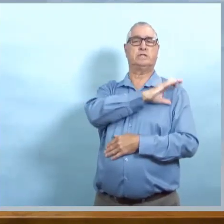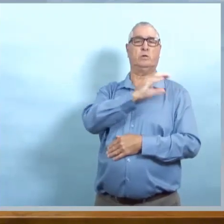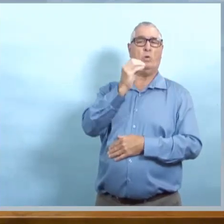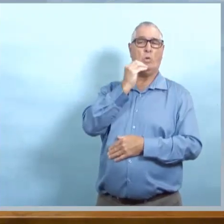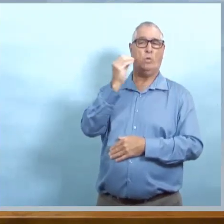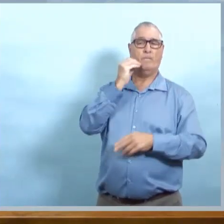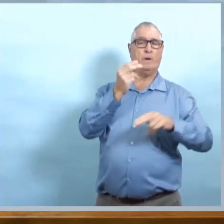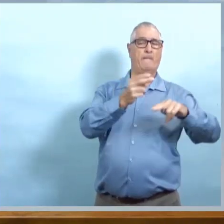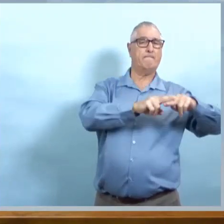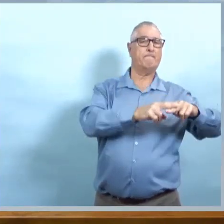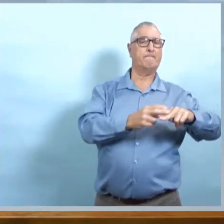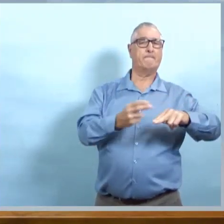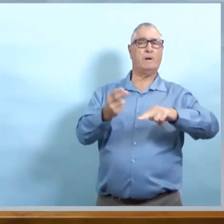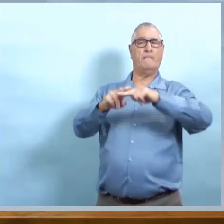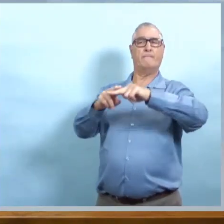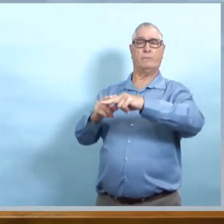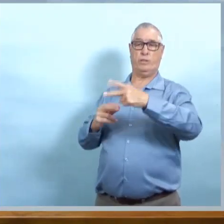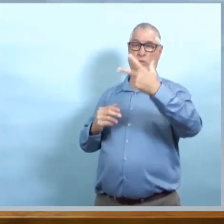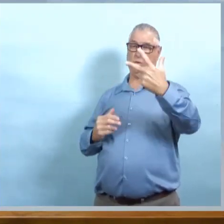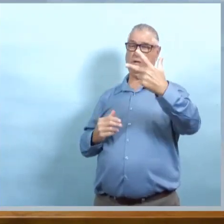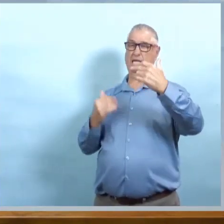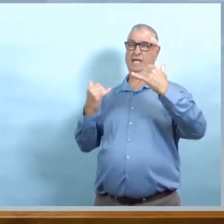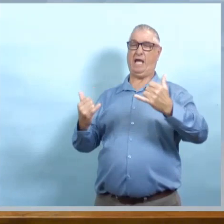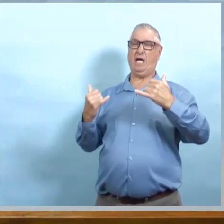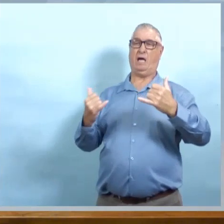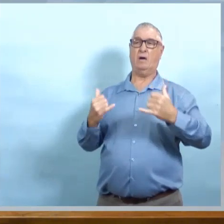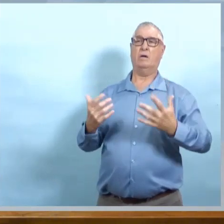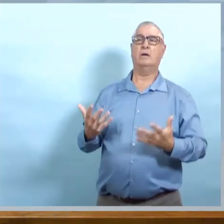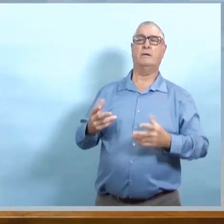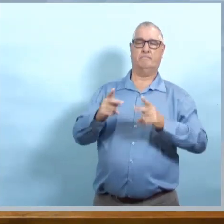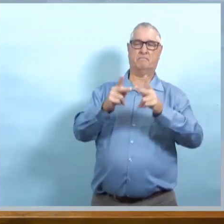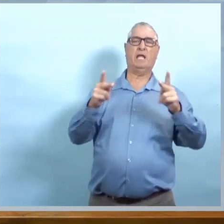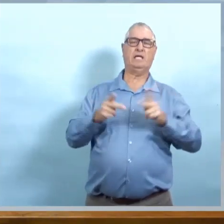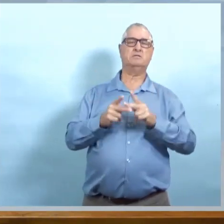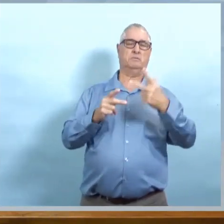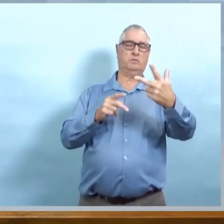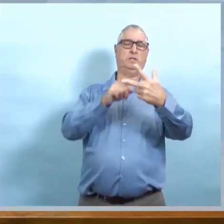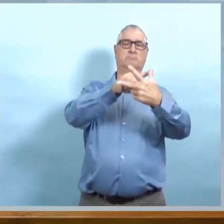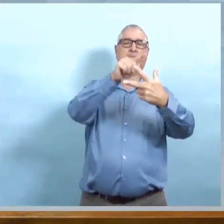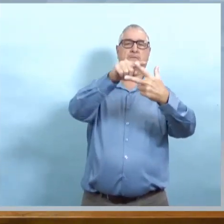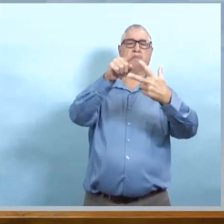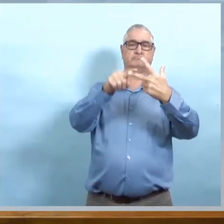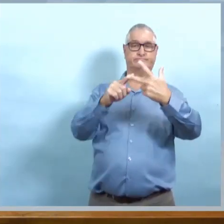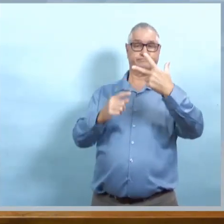COVID. Docteur Roussin, nous avons vu des éclosions plus grandes.